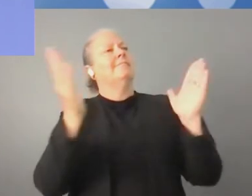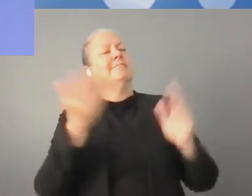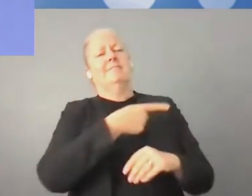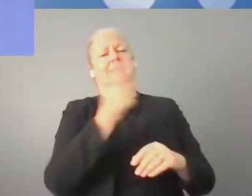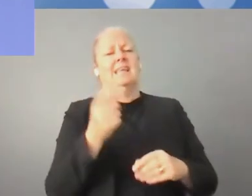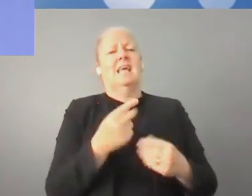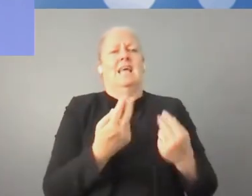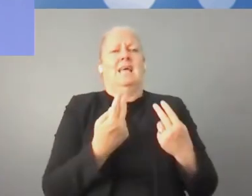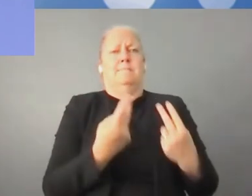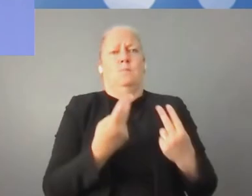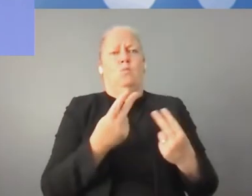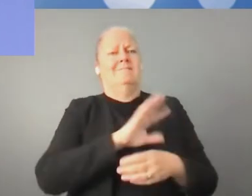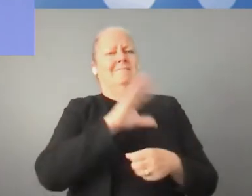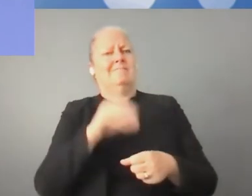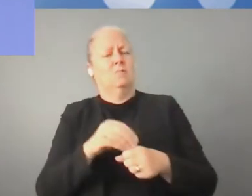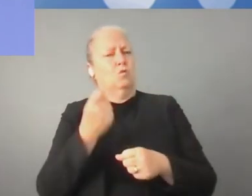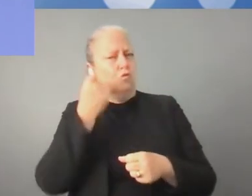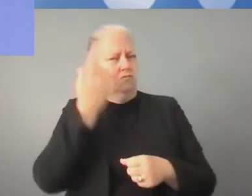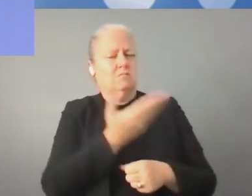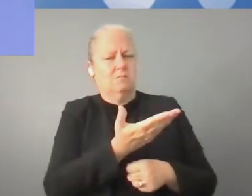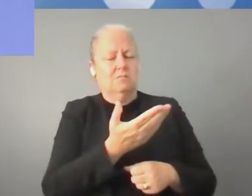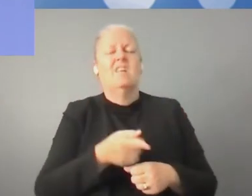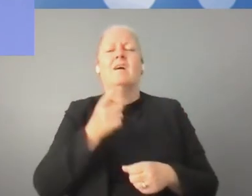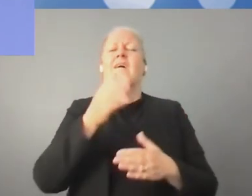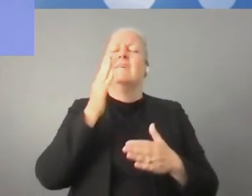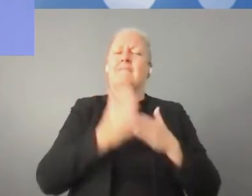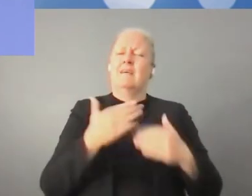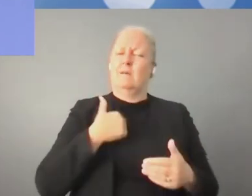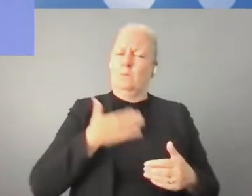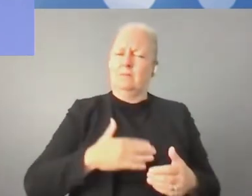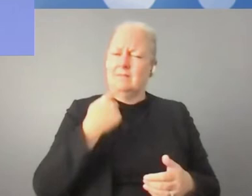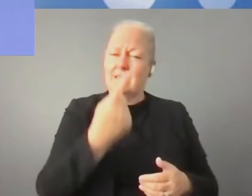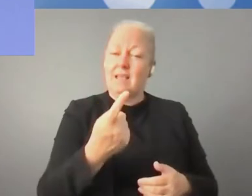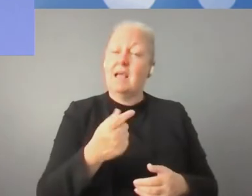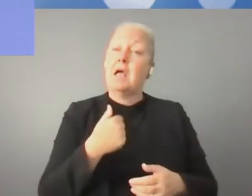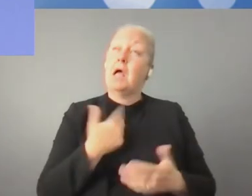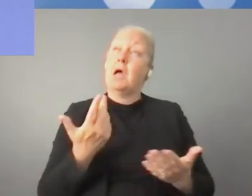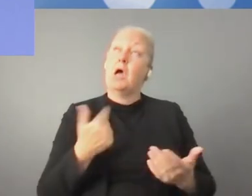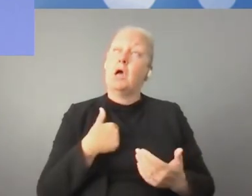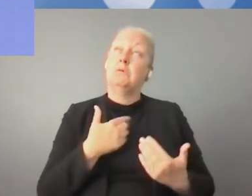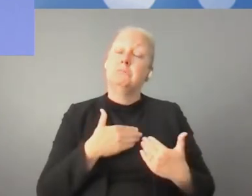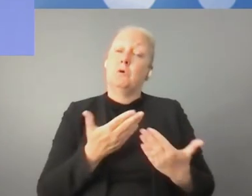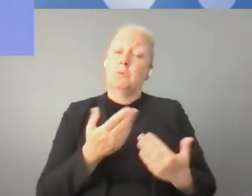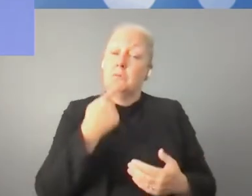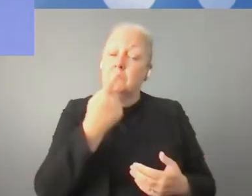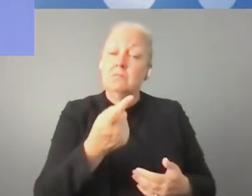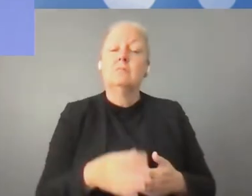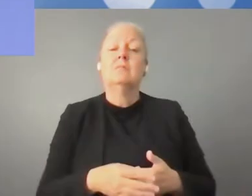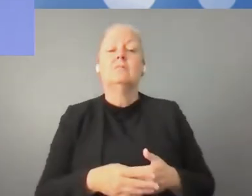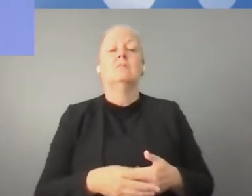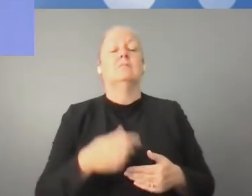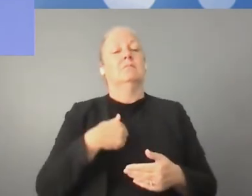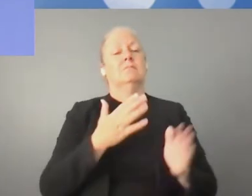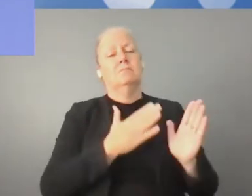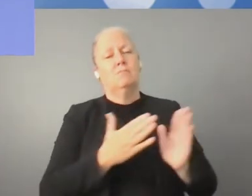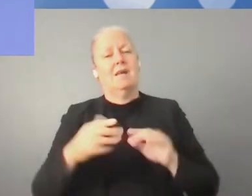inicjatywa, która rozgrywa się właśnie pod nadzorem władz publicznych.